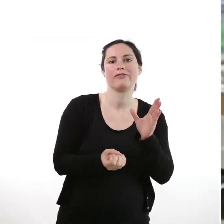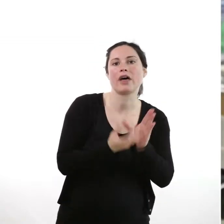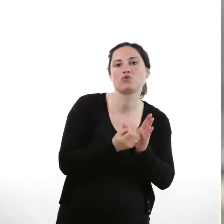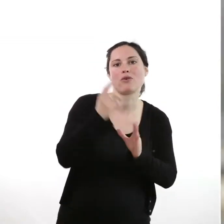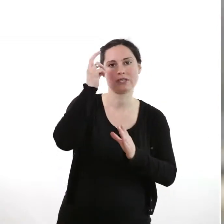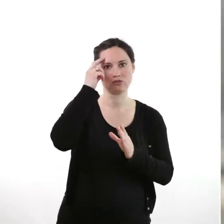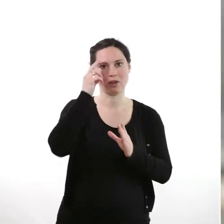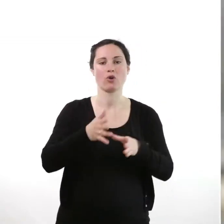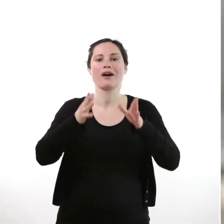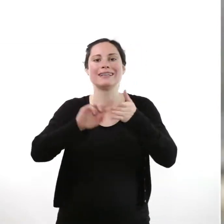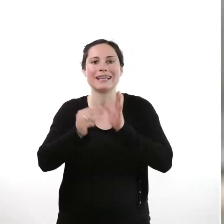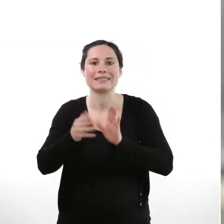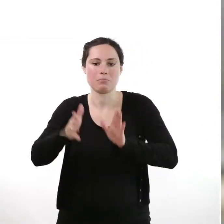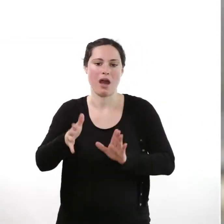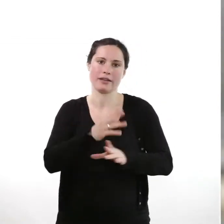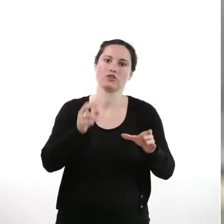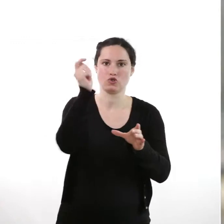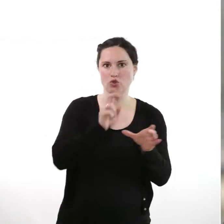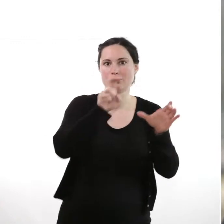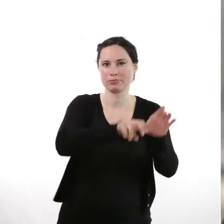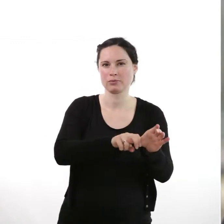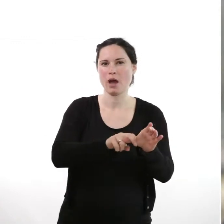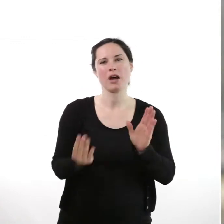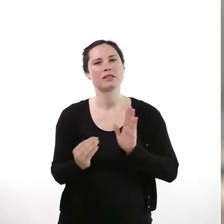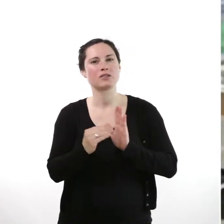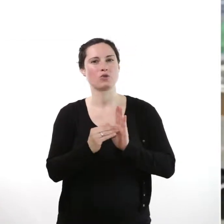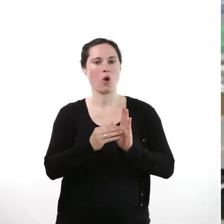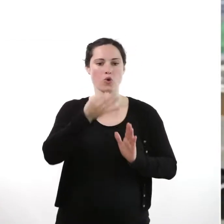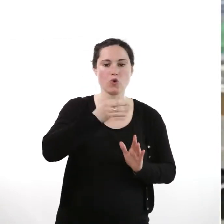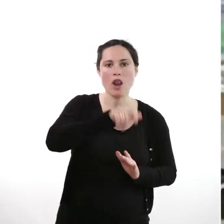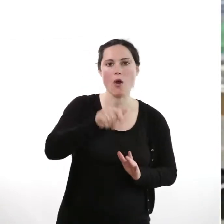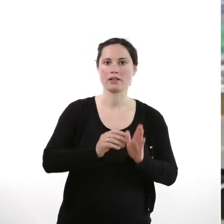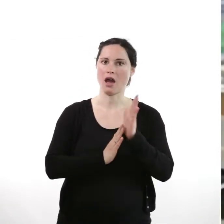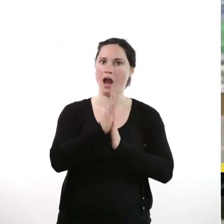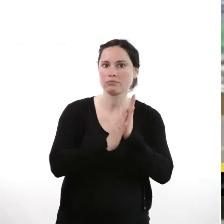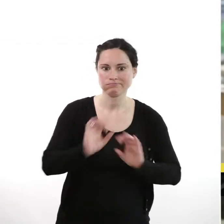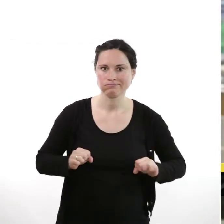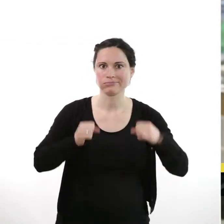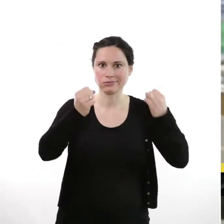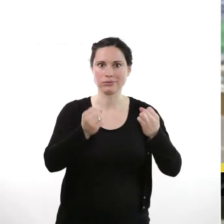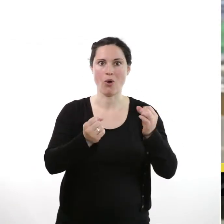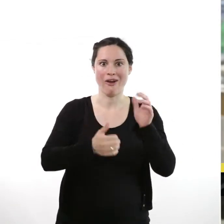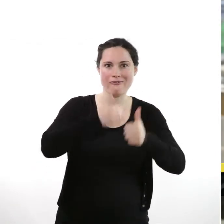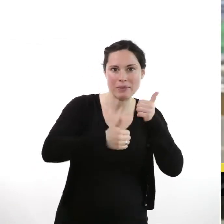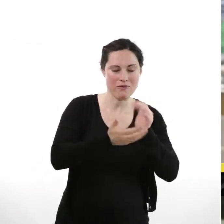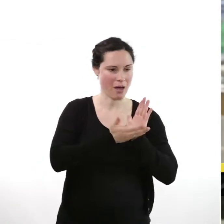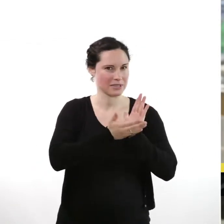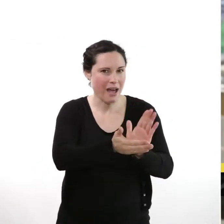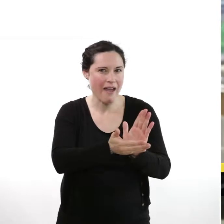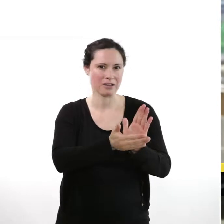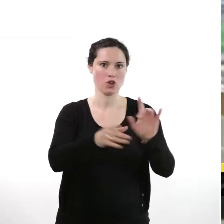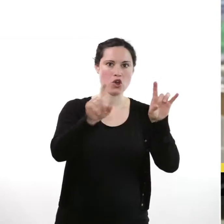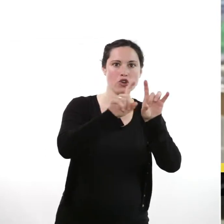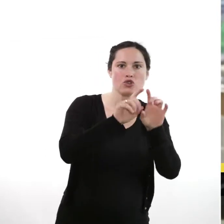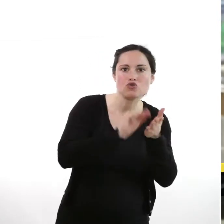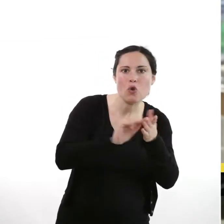also Naturwissenschaften und auch technische Fächer. Aber generell ist es auch eine Motivation für die jungen Menschen, sich über diesen Wettbewerb auch darstellen zu